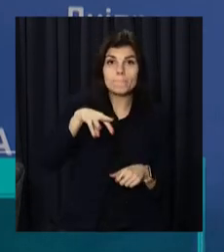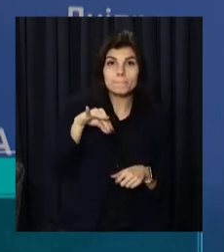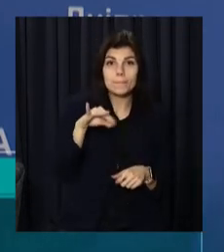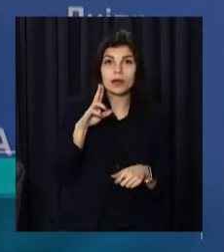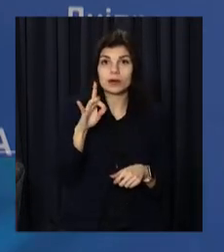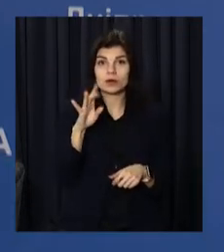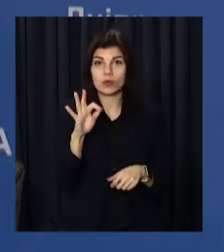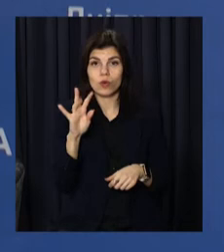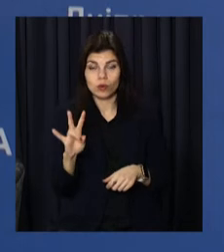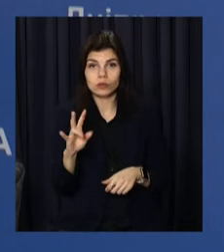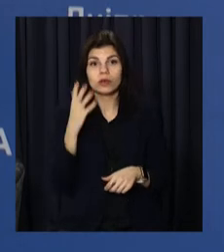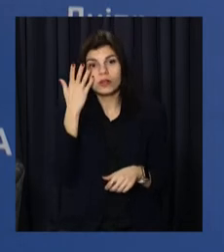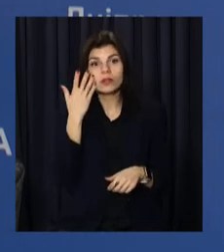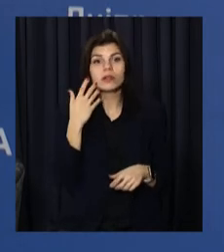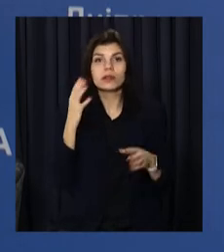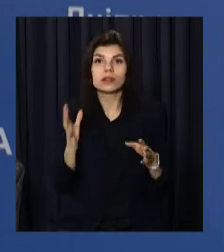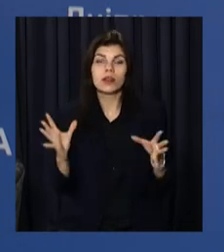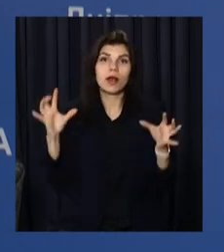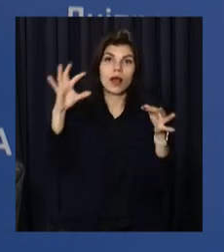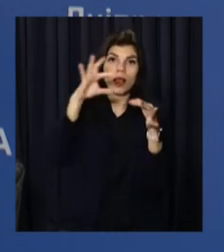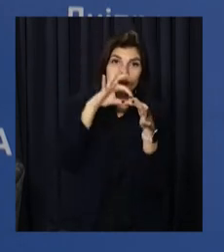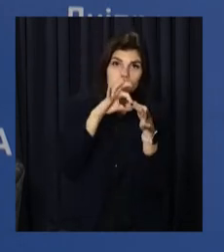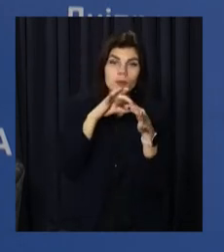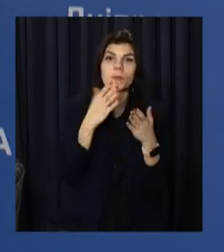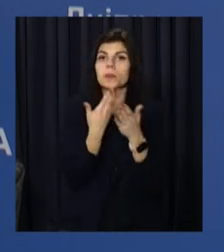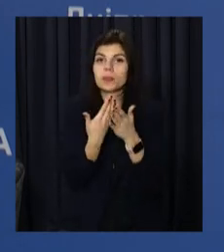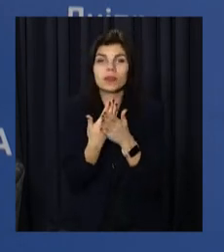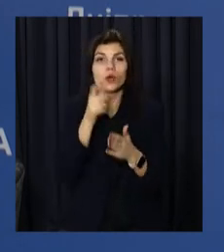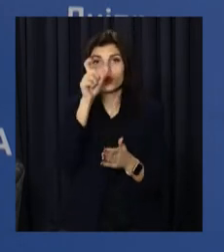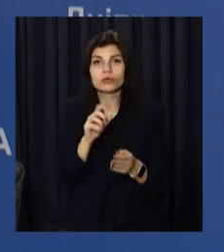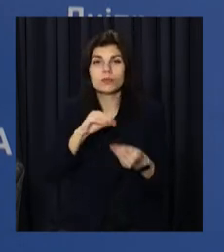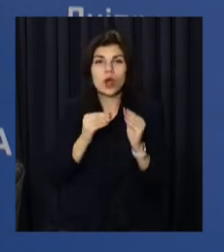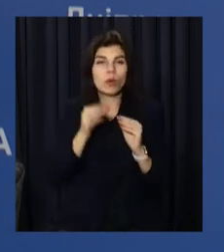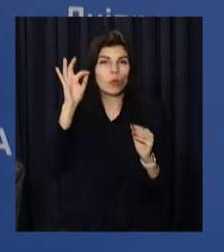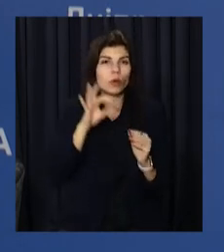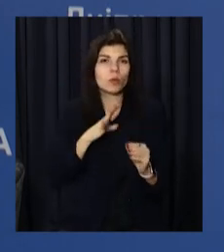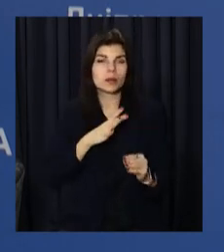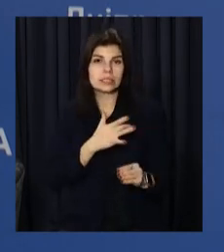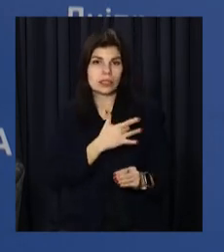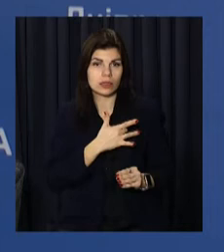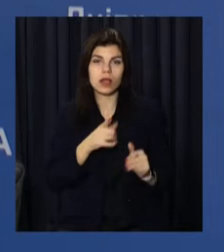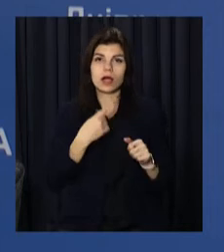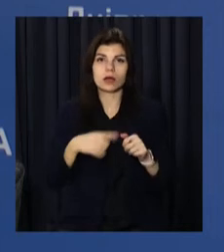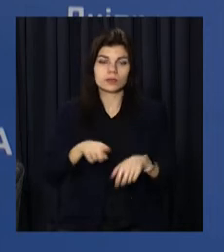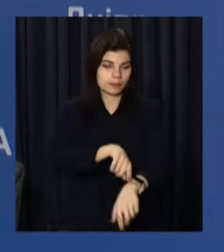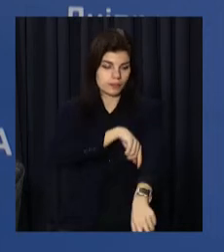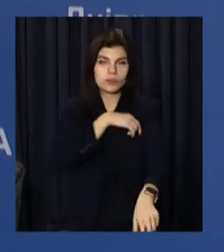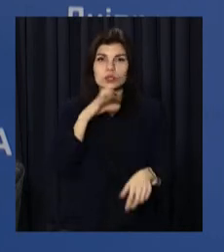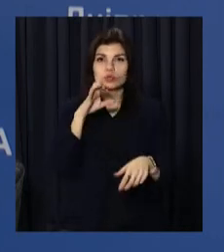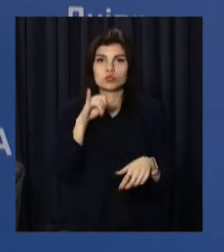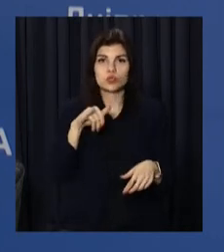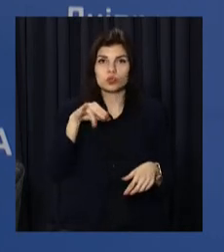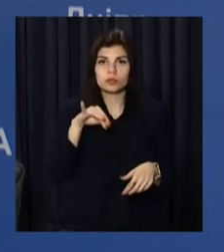різновид, накладуються на якісь сердечні захворювання або захворювання судин, до нас люди